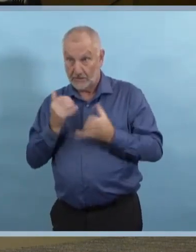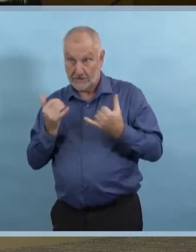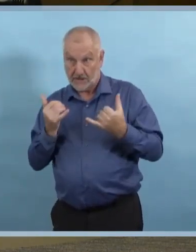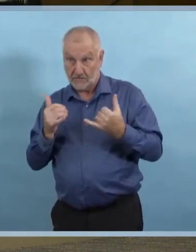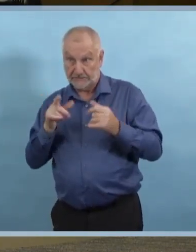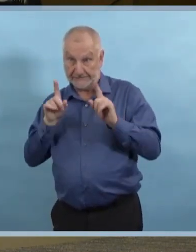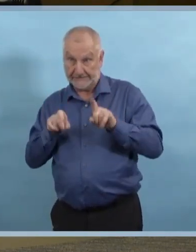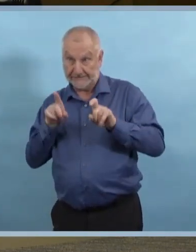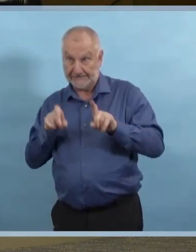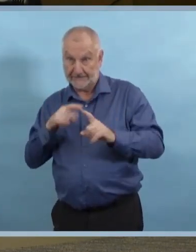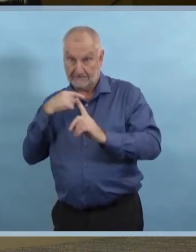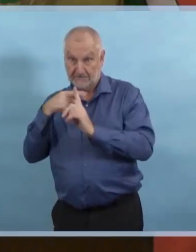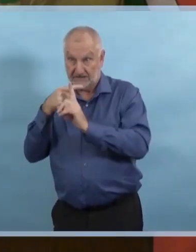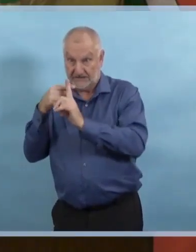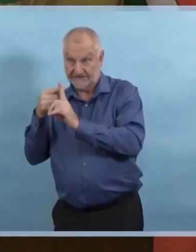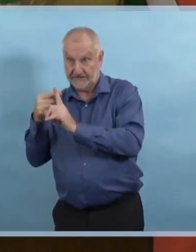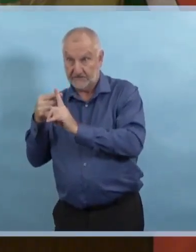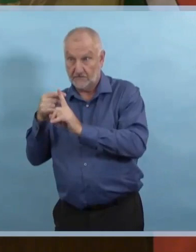C'est 4,8 %.